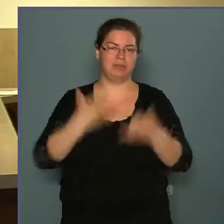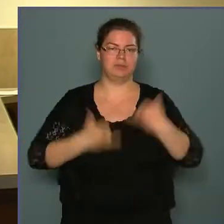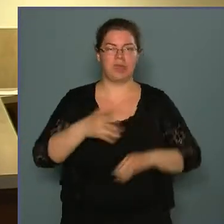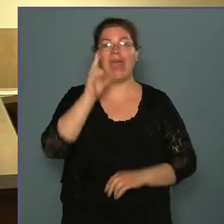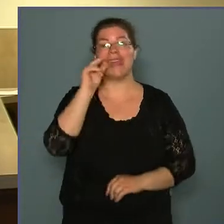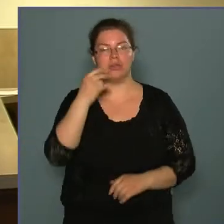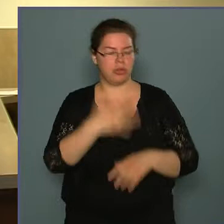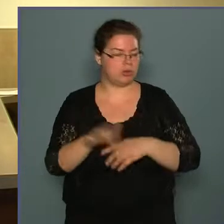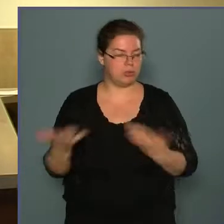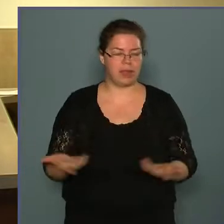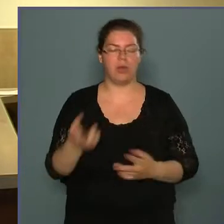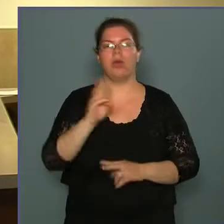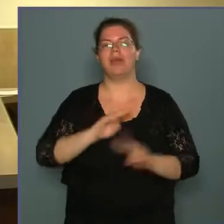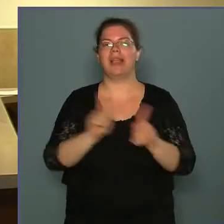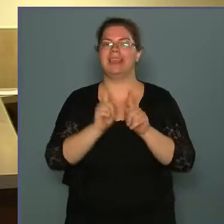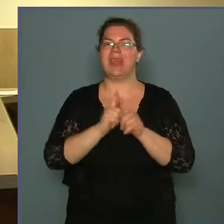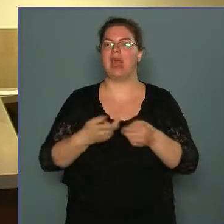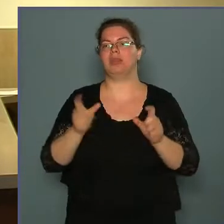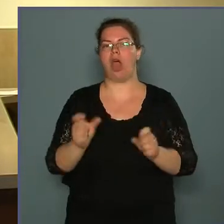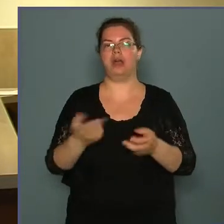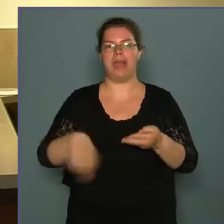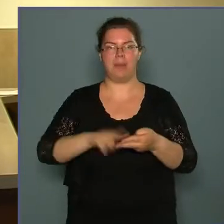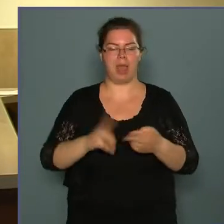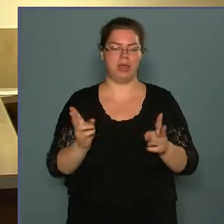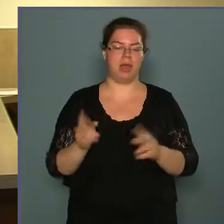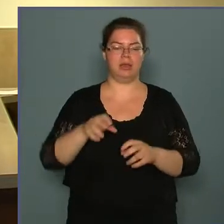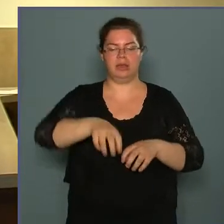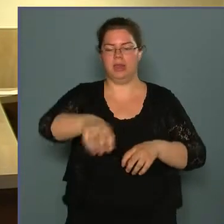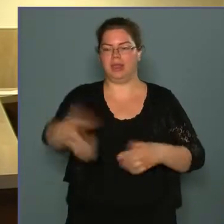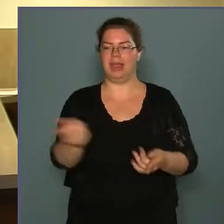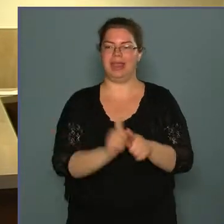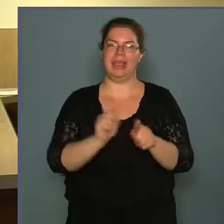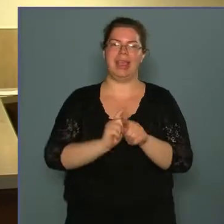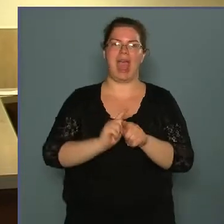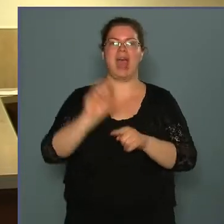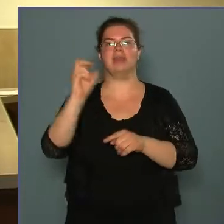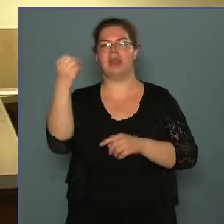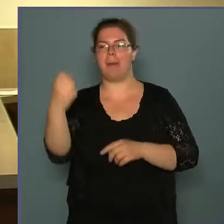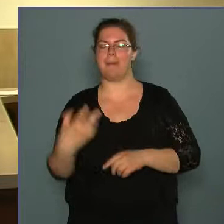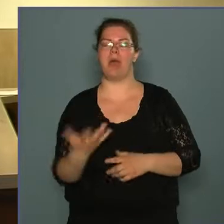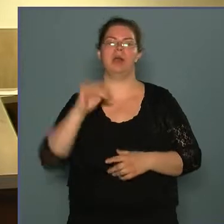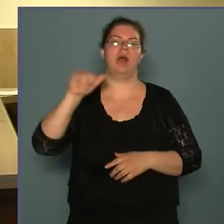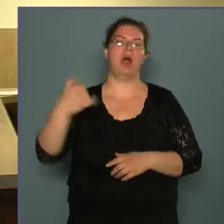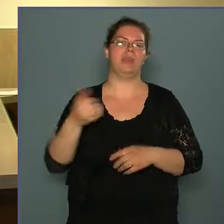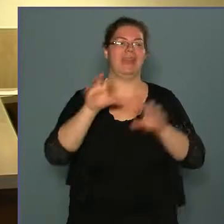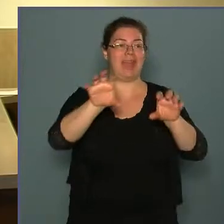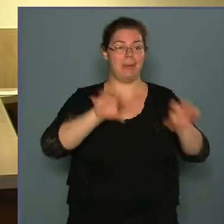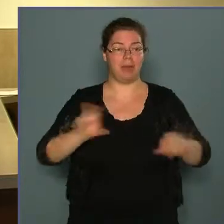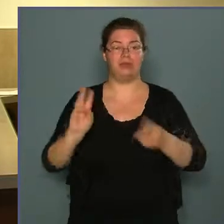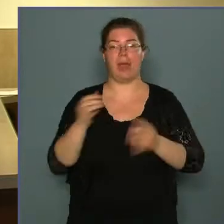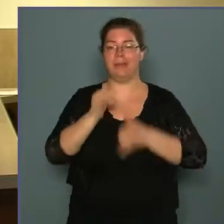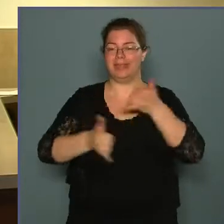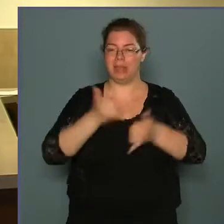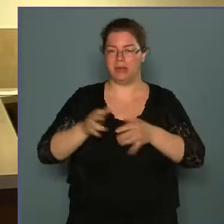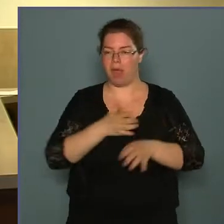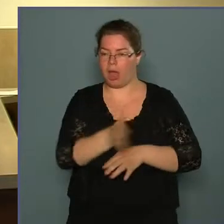rendőrség, a rendőrségnek is van egy ilyen akadálypályája, ki tesznek ilyen jelzőlámpákat, táblákat, és akkor biciklivel végékkel